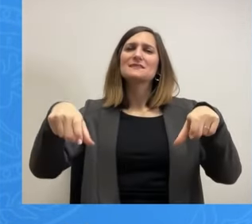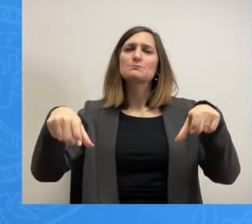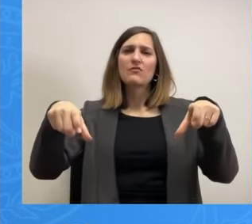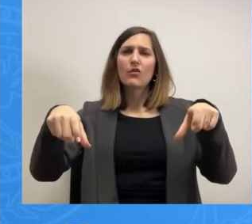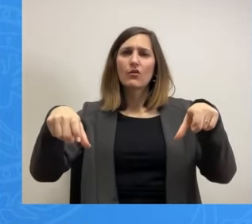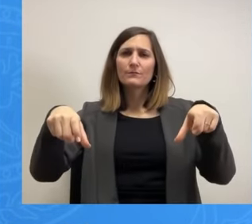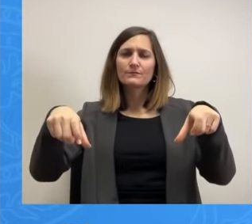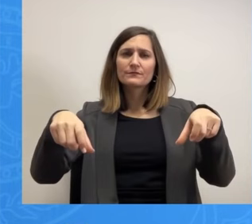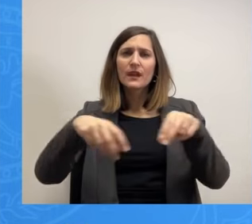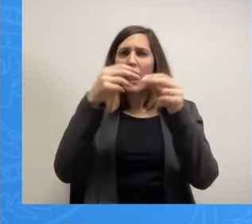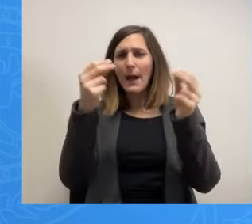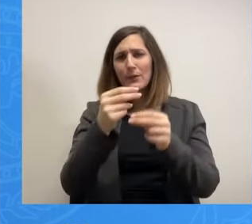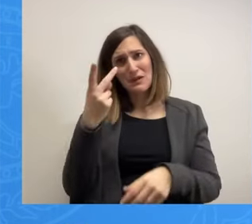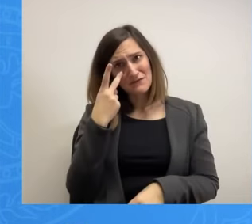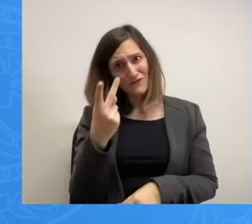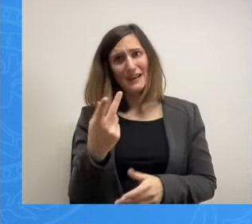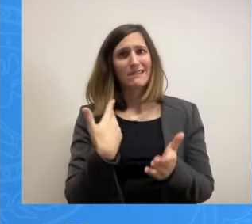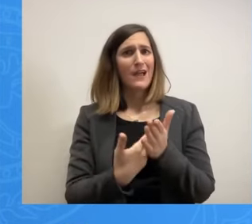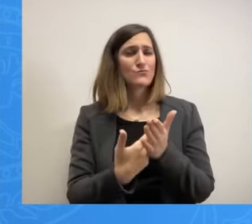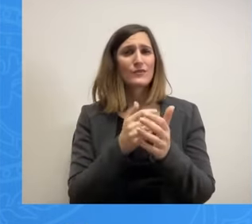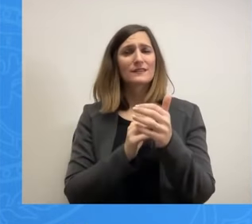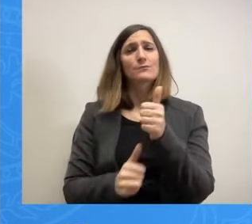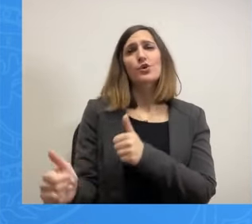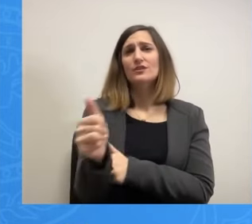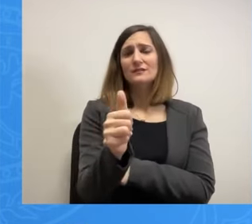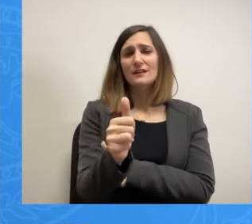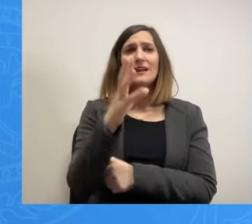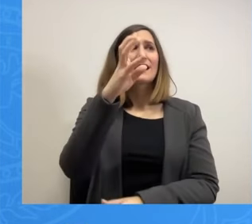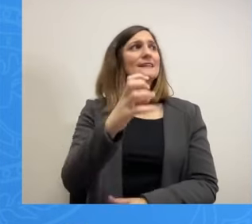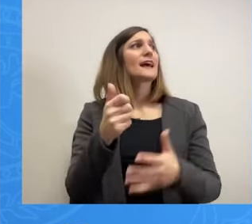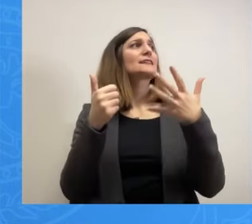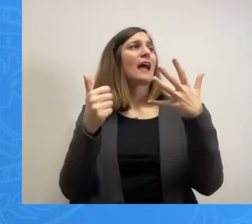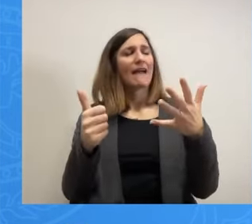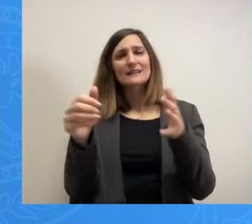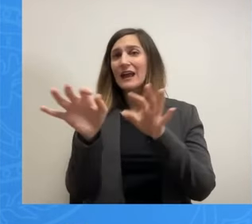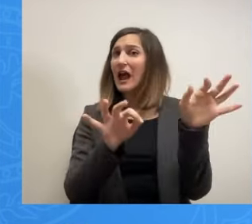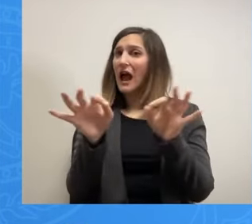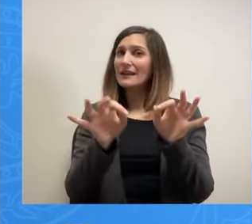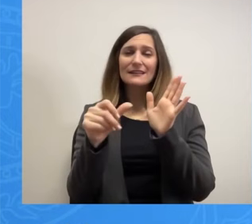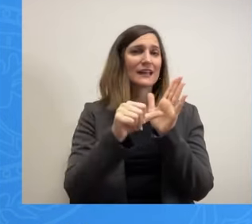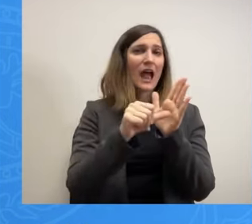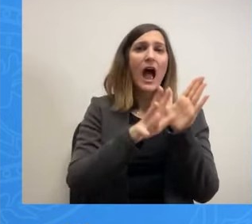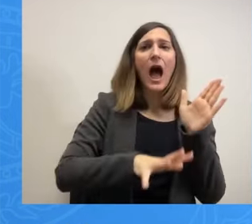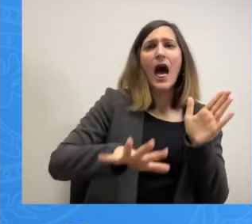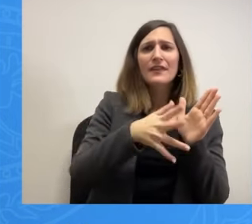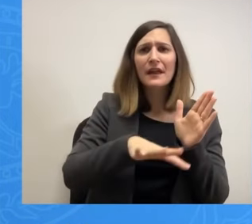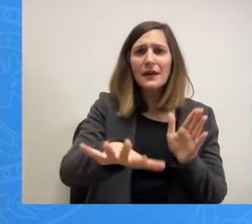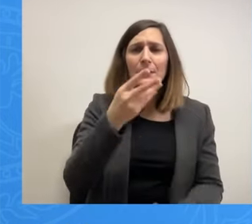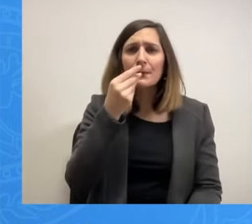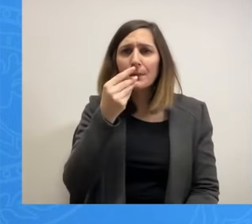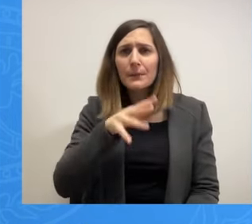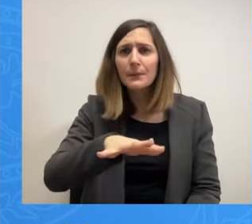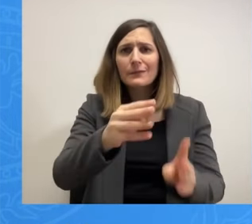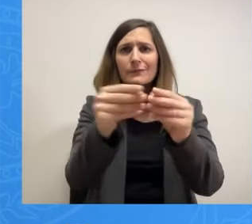εσείς τις προτεραιότητες. 46 ακίνητα στην Αθήνα κινδυνεύουν να χαθούν και όλη η